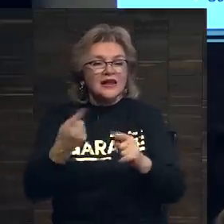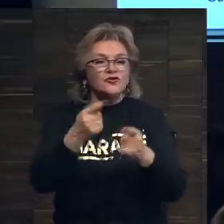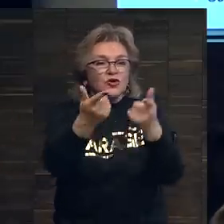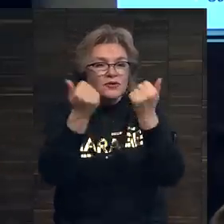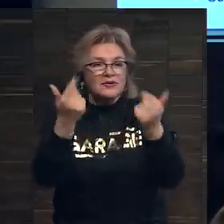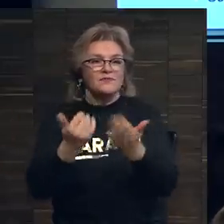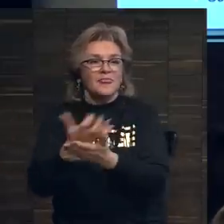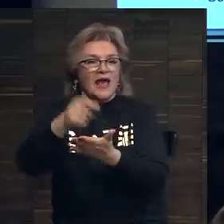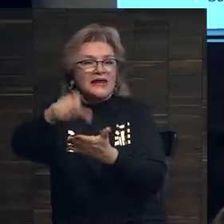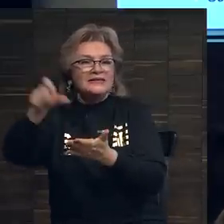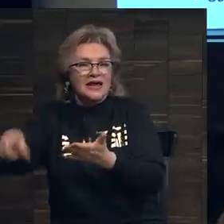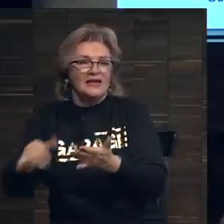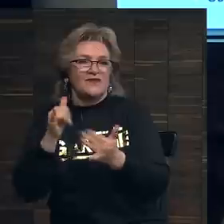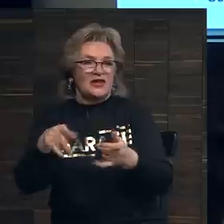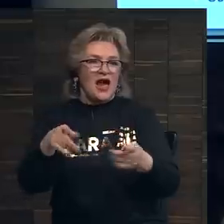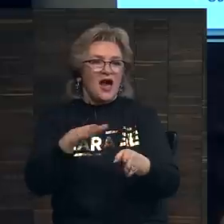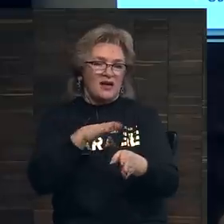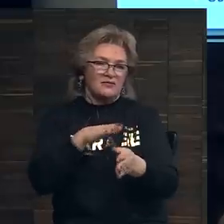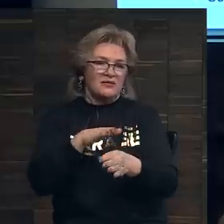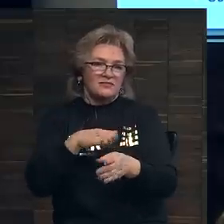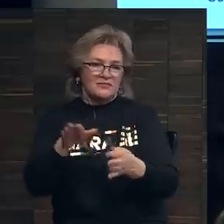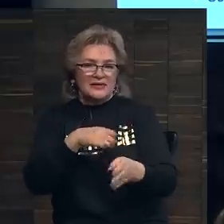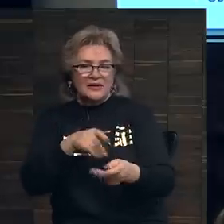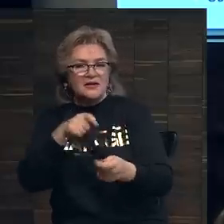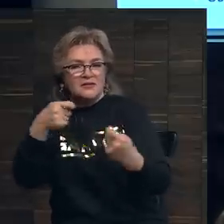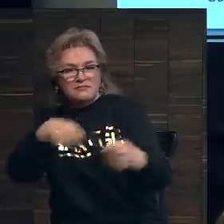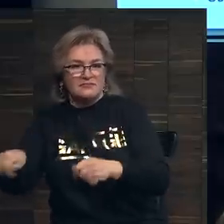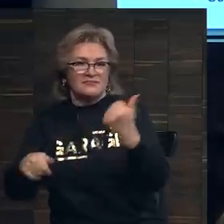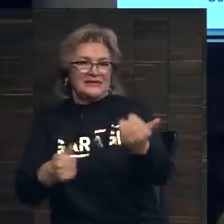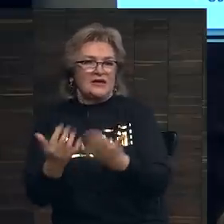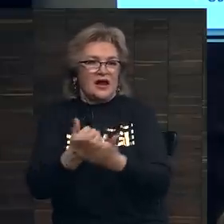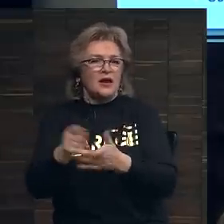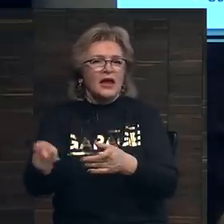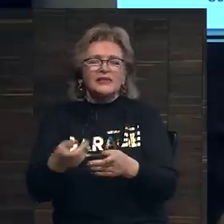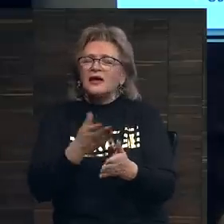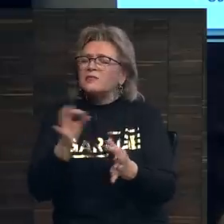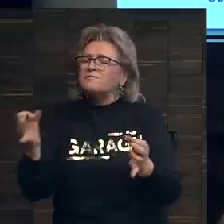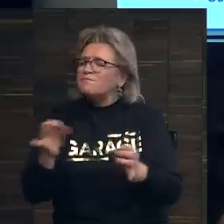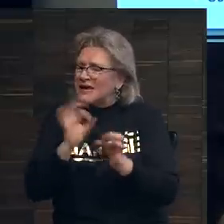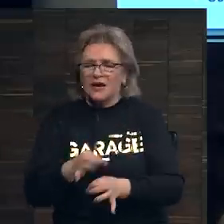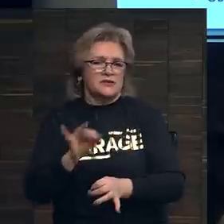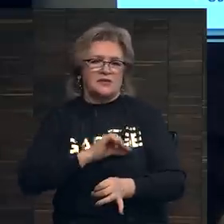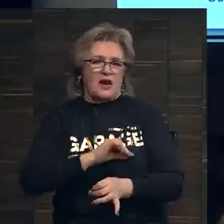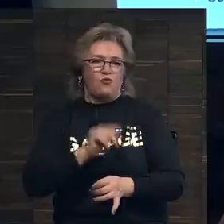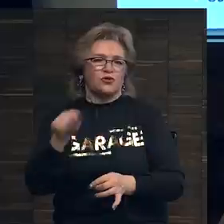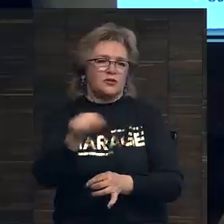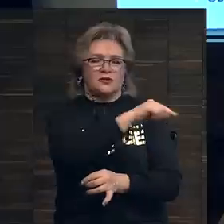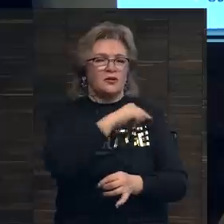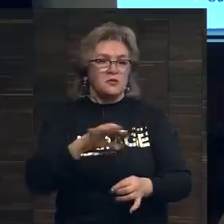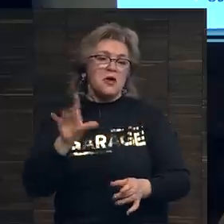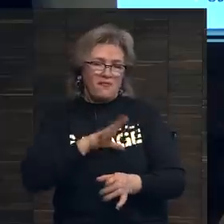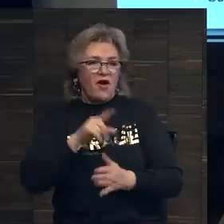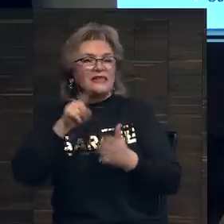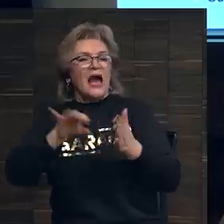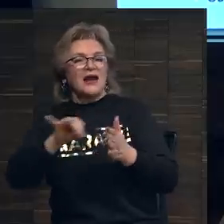чтобы привлечь коллекционеров для реализации работы из их коллекции. Этот инструмент прекрасно работает по всему роду. Гарантии на самом деле бывают